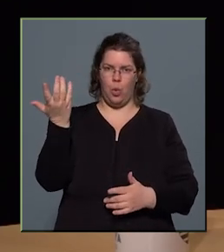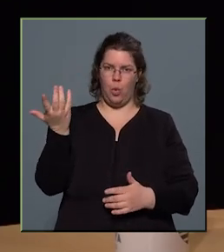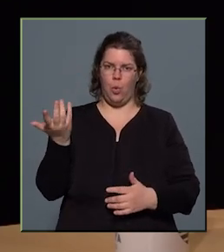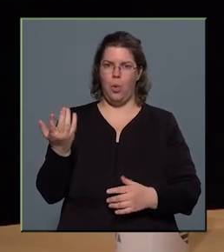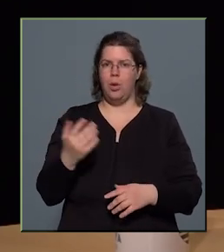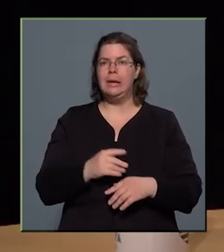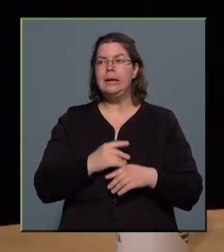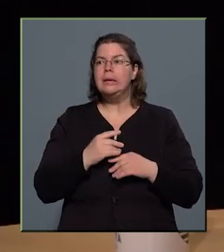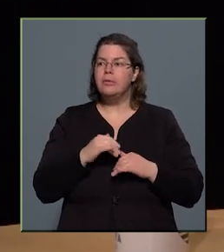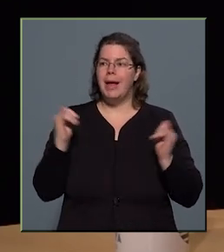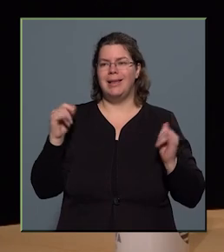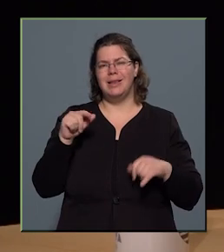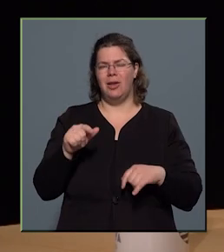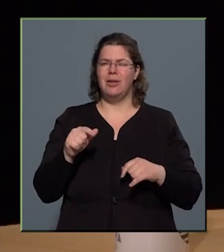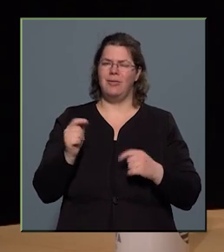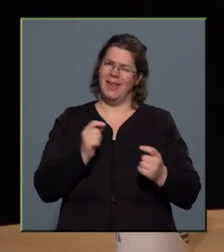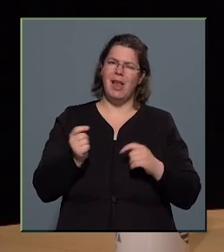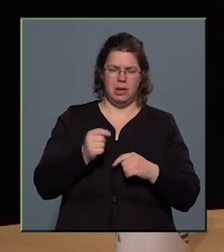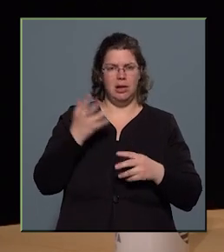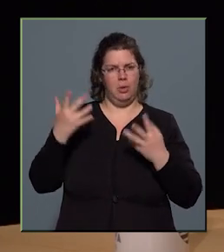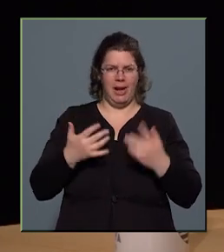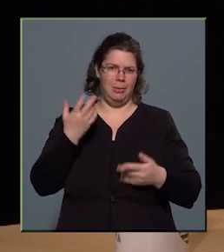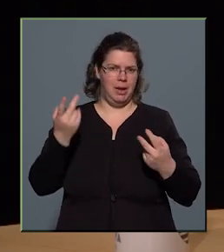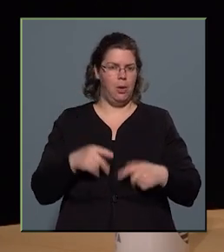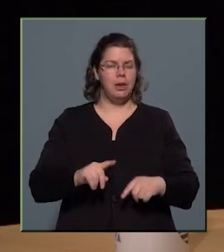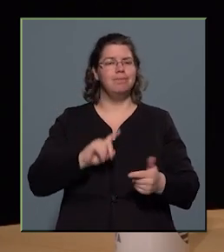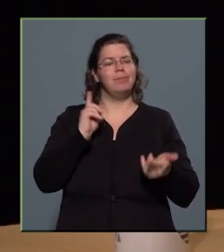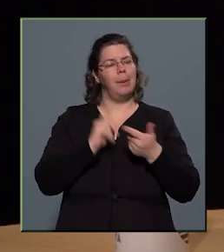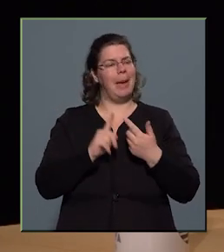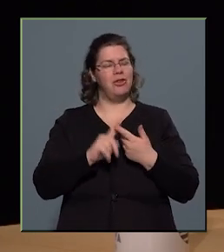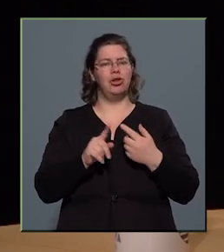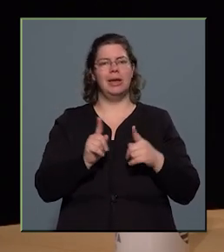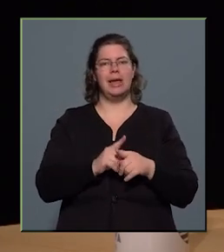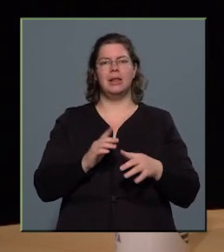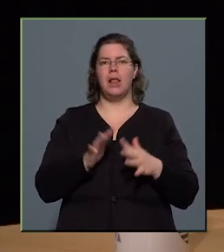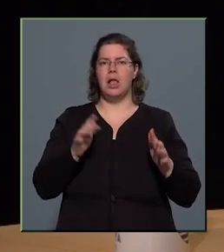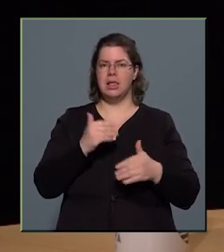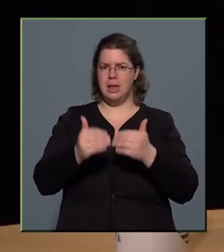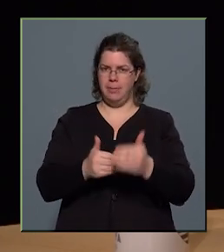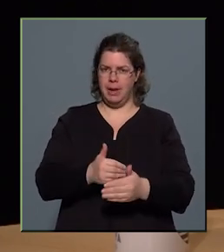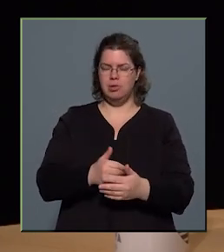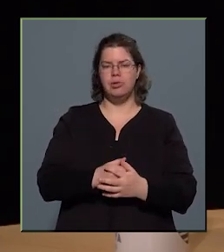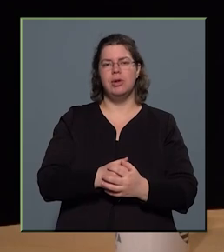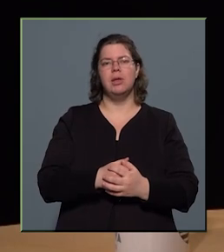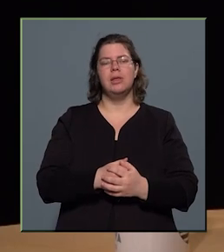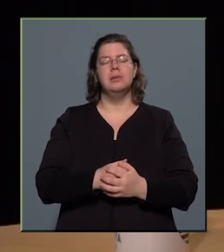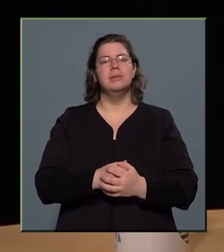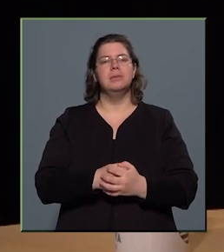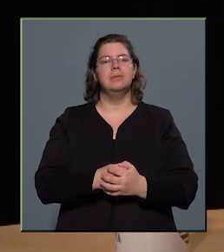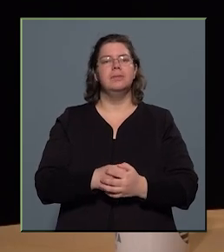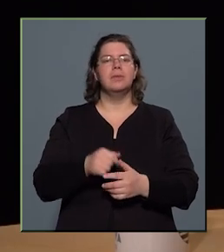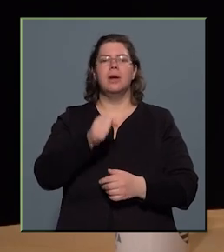azért nagyon vitatható eredményeket hozott. A másik ilyen óriási lépés az, hogy a